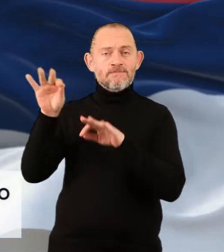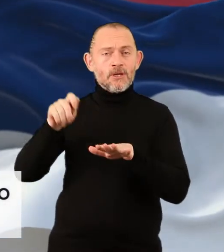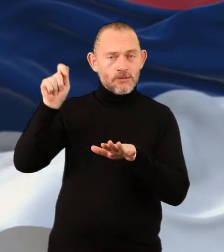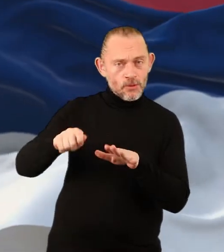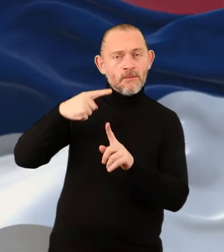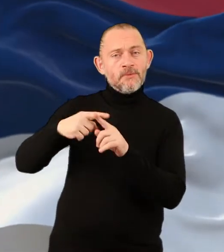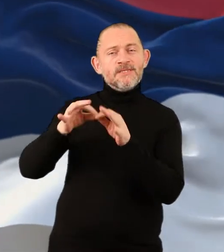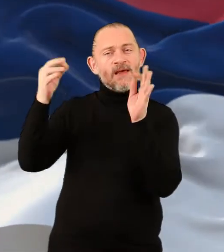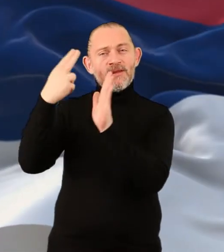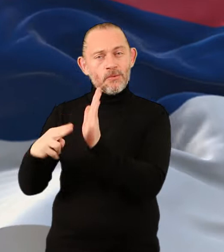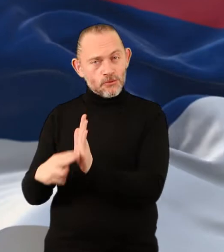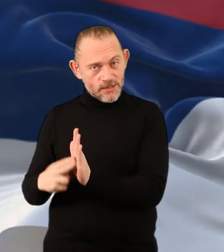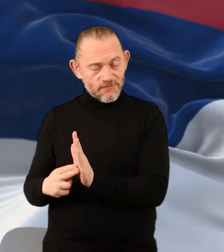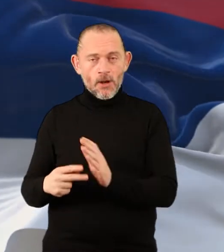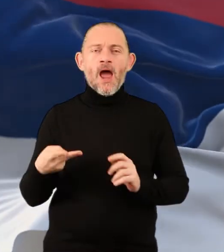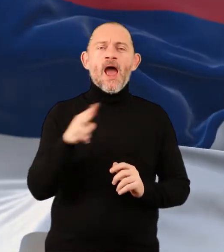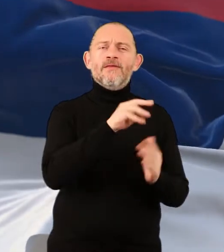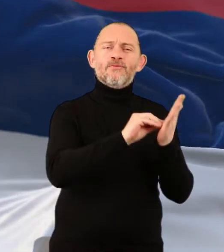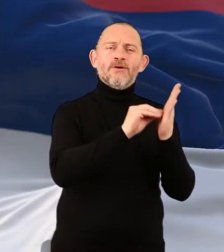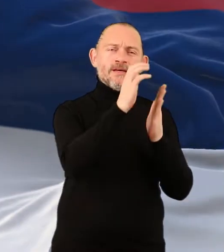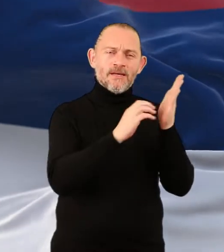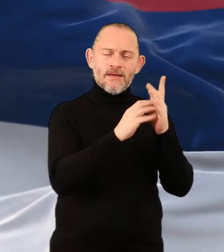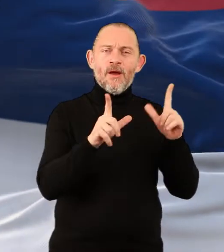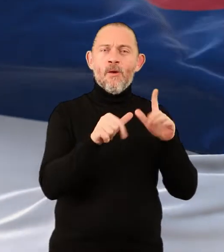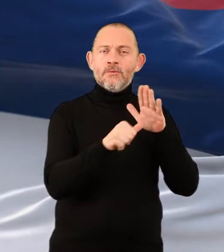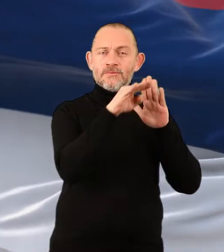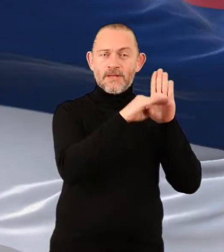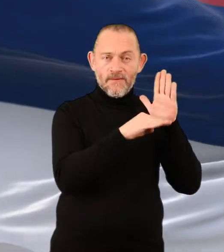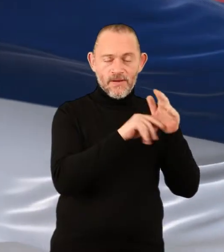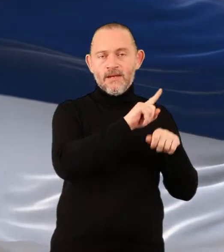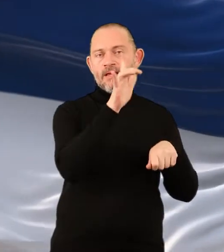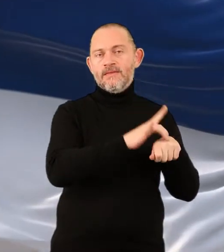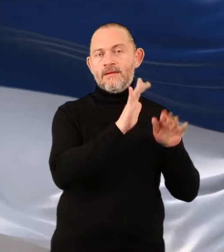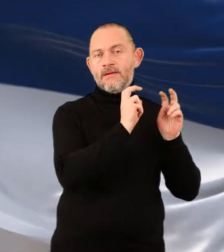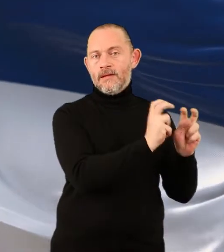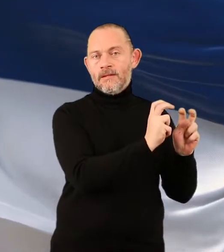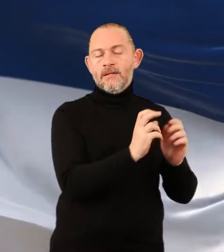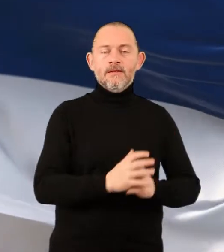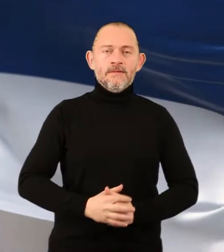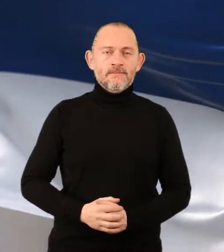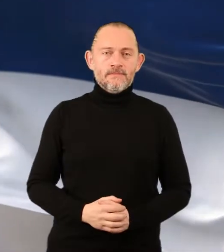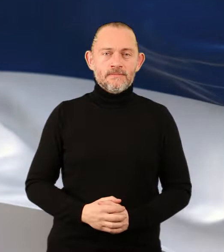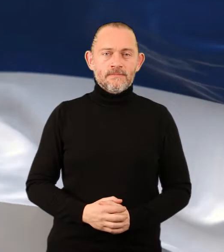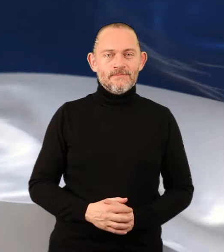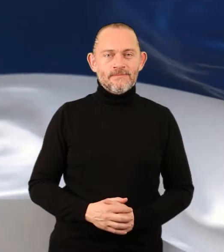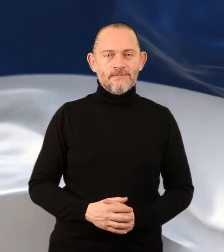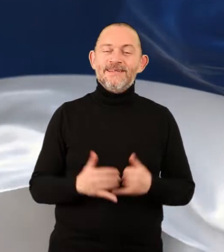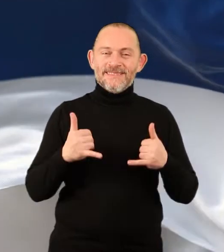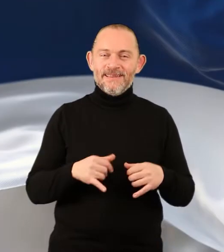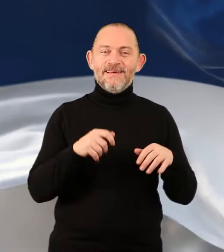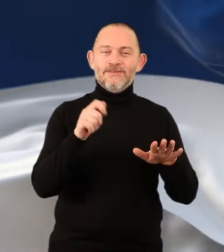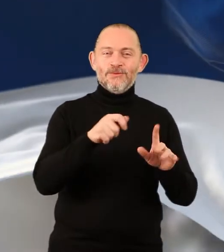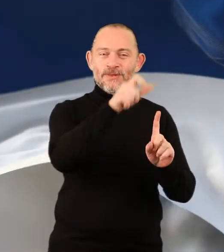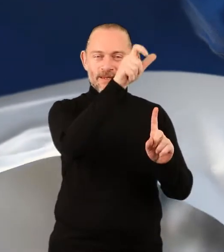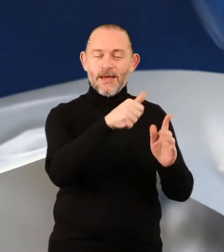pravosuđe, izbor sudija i javnih tužilaca. Sve ostale odredbe Ustava nisu predmet izjašnjavanja i ostaju nepromenjene.